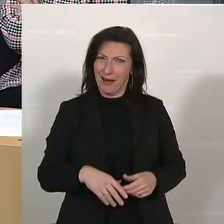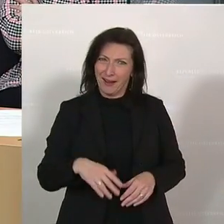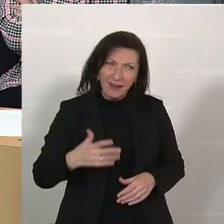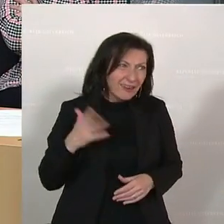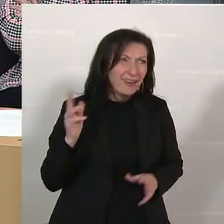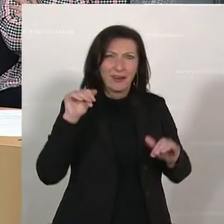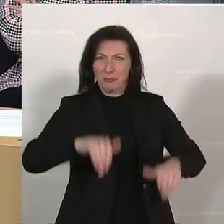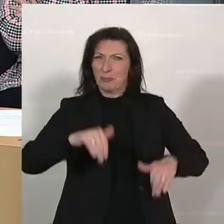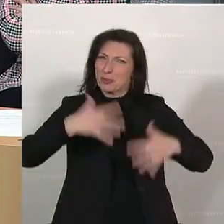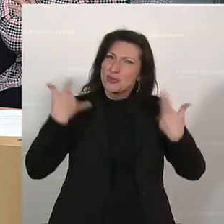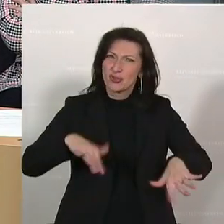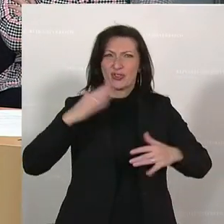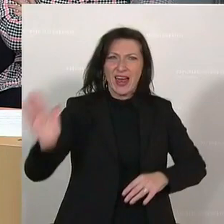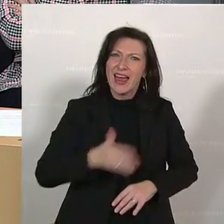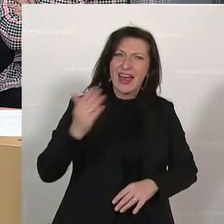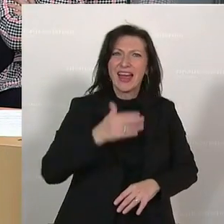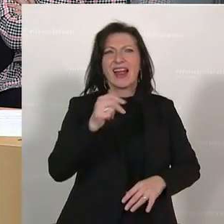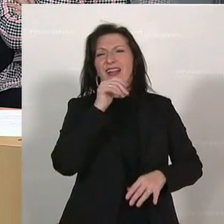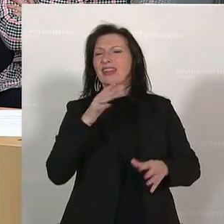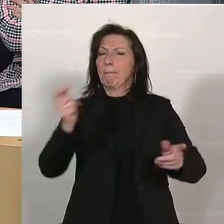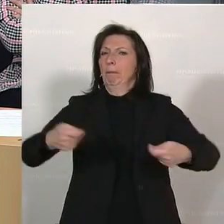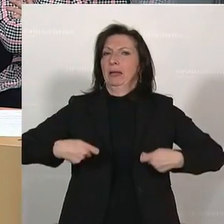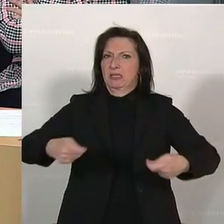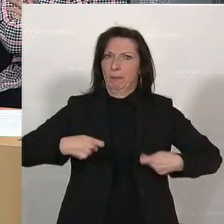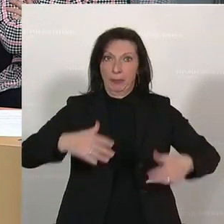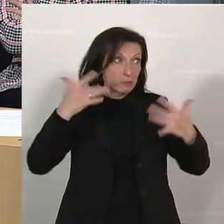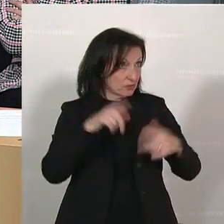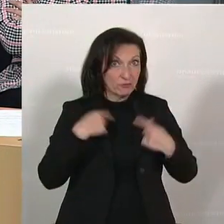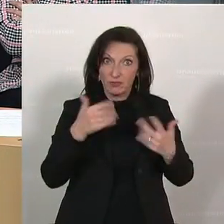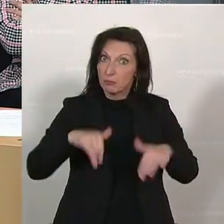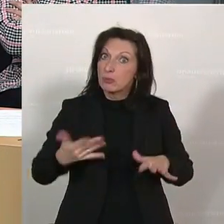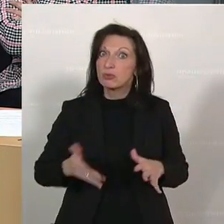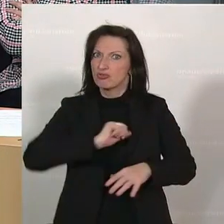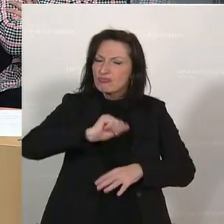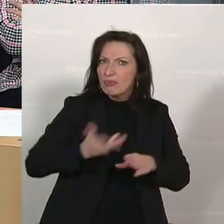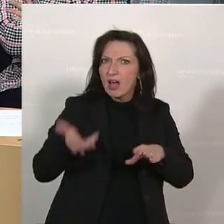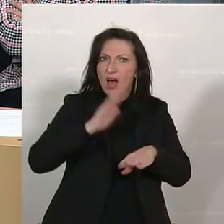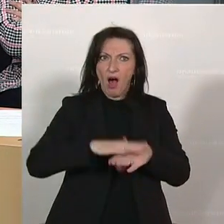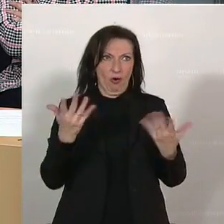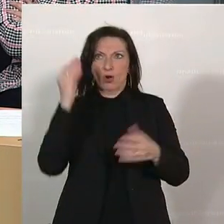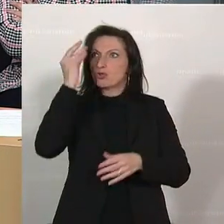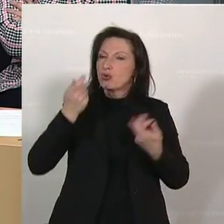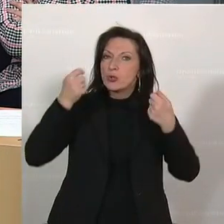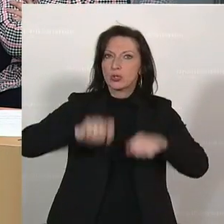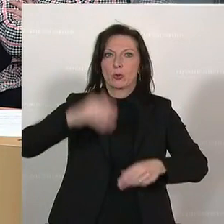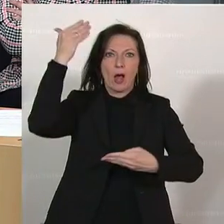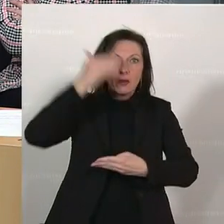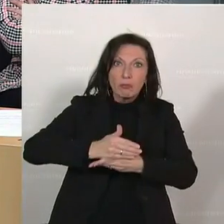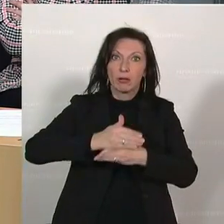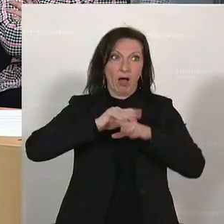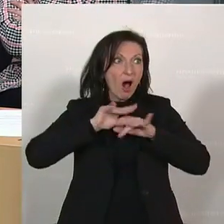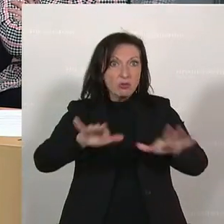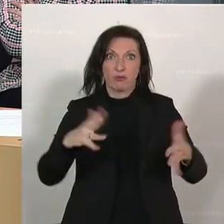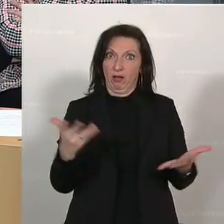Seepocken vom Boot ab. Die verlangsamen nur. Wir müssen jetzt wirklich an den Zahn zulegen. Auch die Folgen von Lockdown, Schulschließungen und Co. sind Thema,